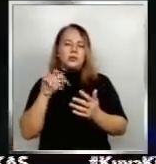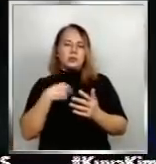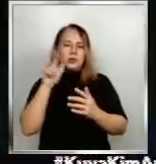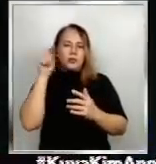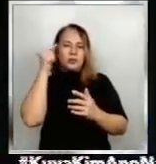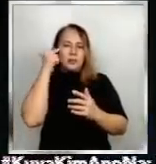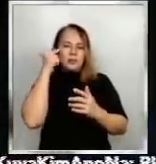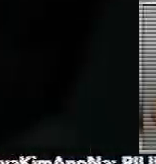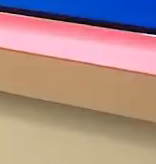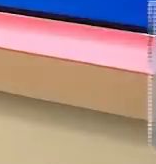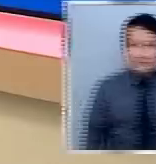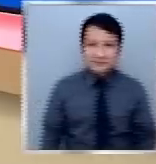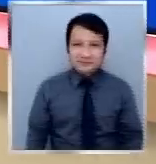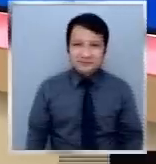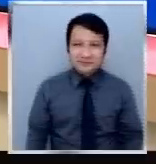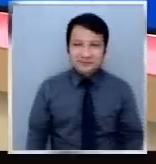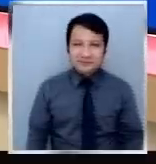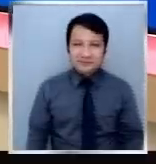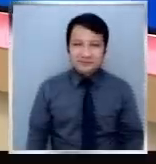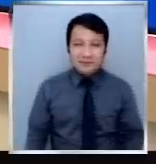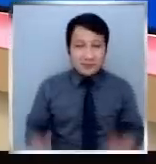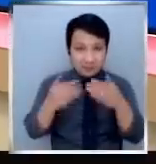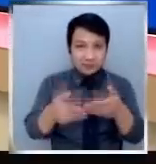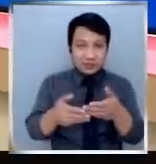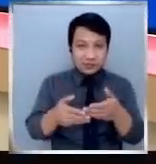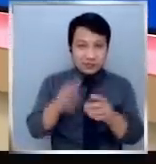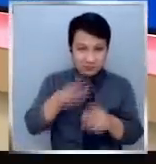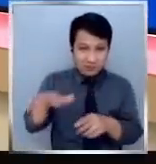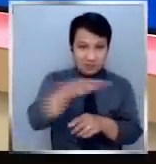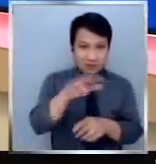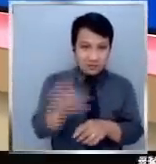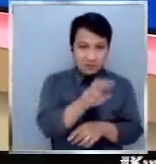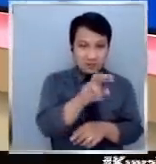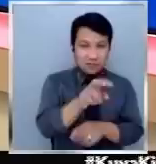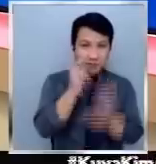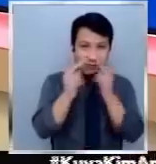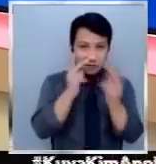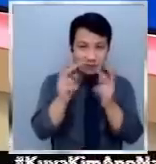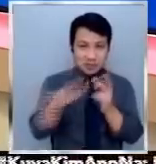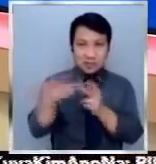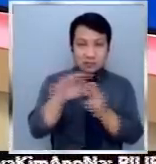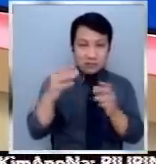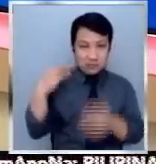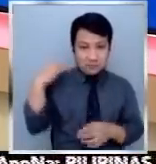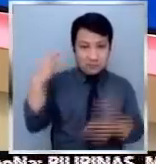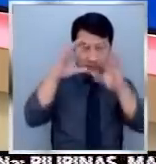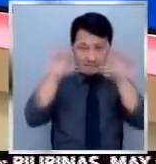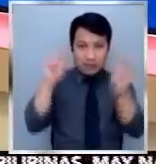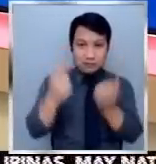nakatutok 24 oras. Tuloy sa paglilibot ang ilang presidential aspirant na nagtalakay rin sa ilang mainit na isyo sa bansa.